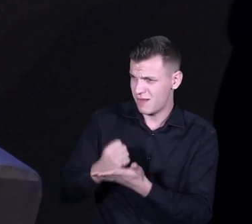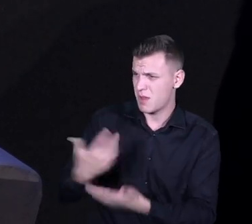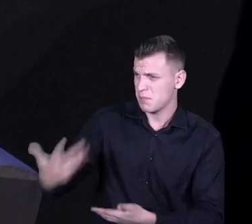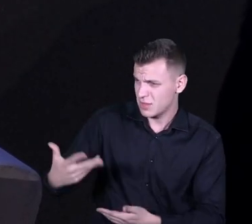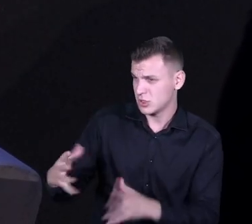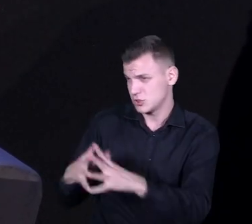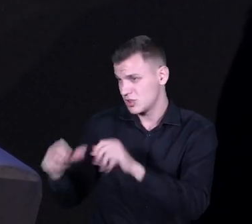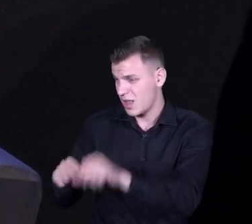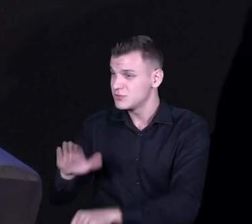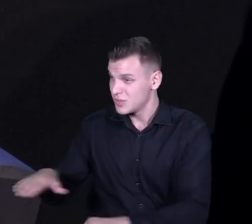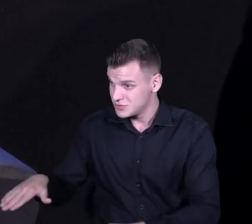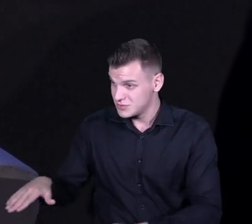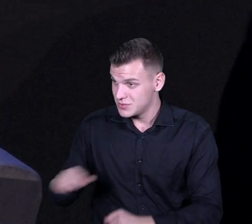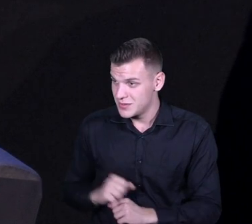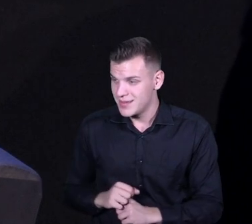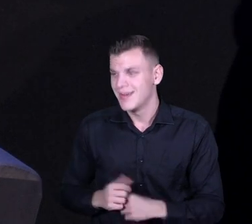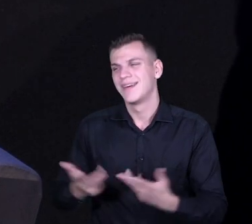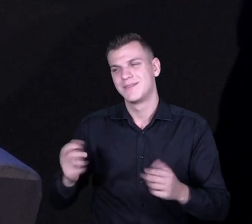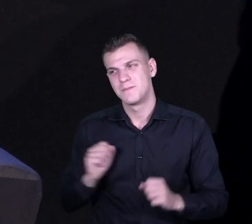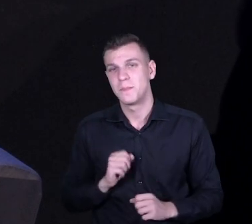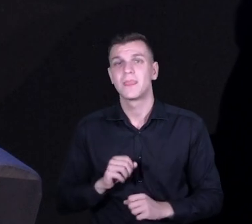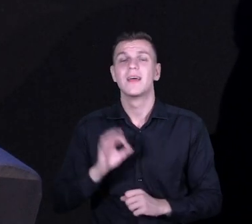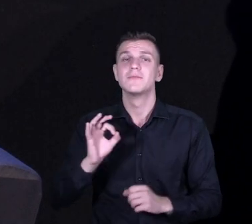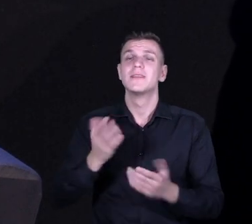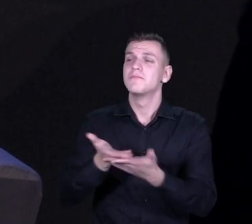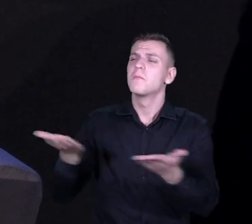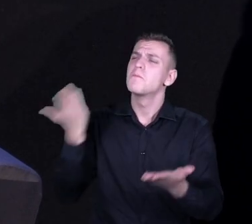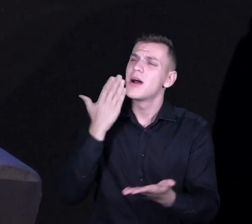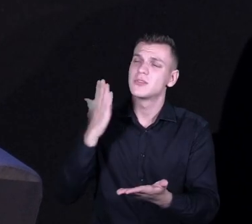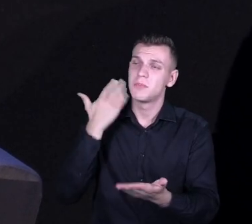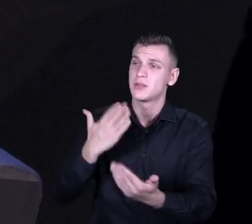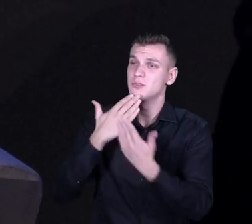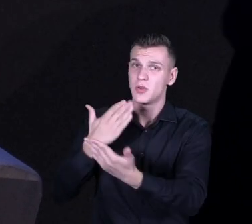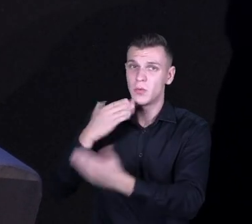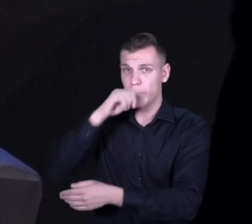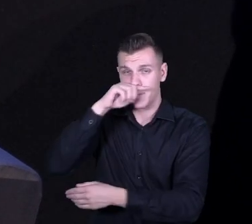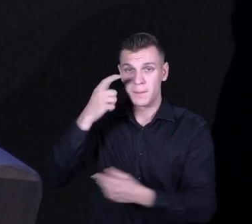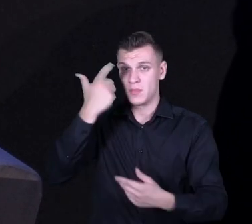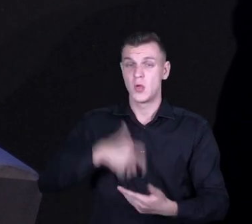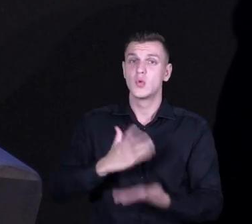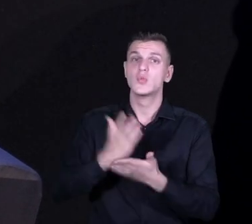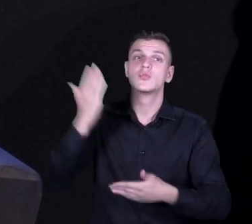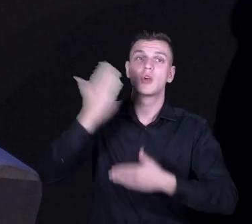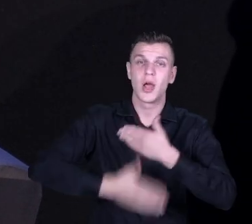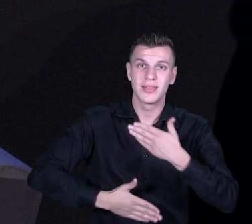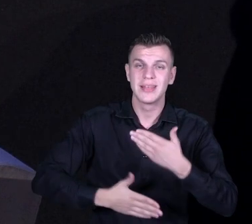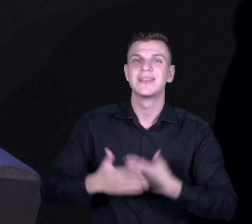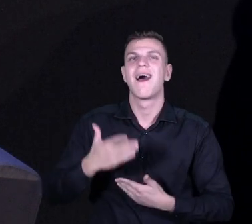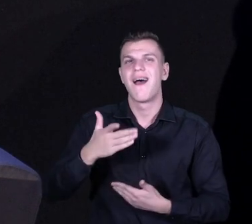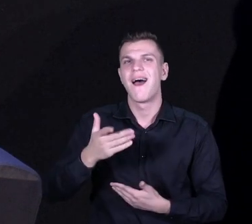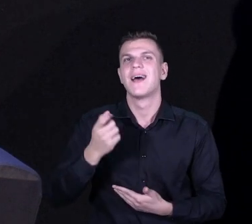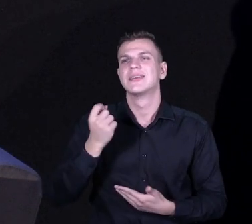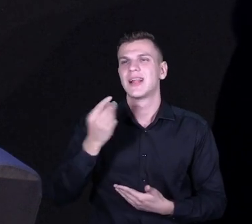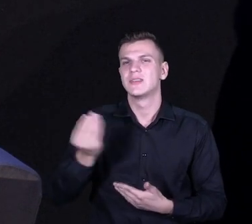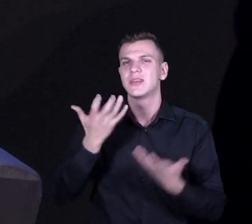Dobrze, ja wam bardzo, bardzo dziękuję. Nie przeturzyliśmy, ja już będę kończyła, powiem, odeślę tylko na strony